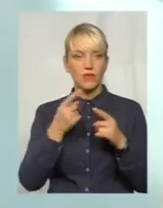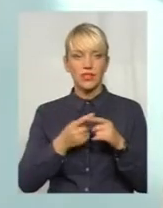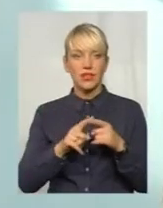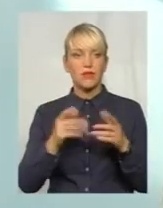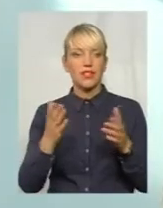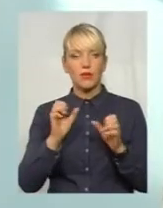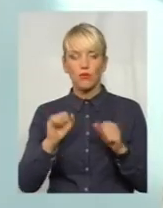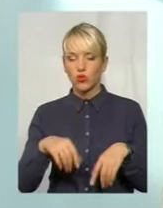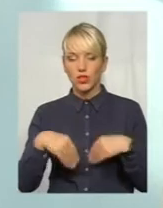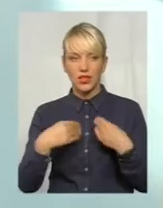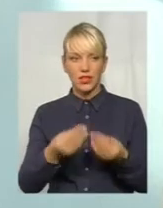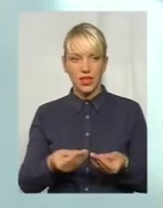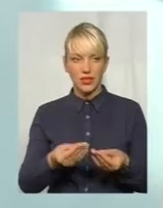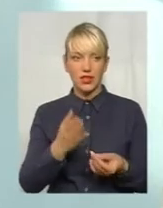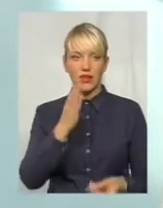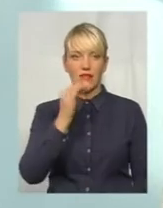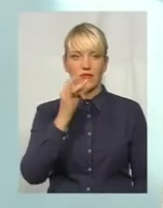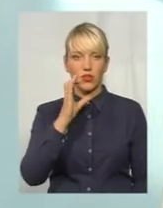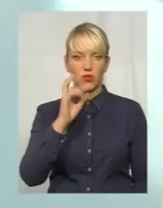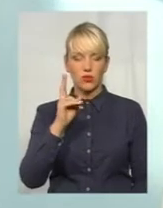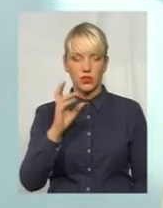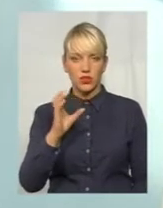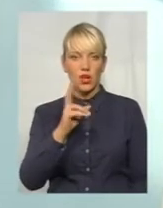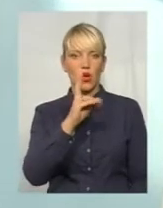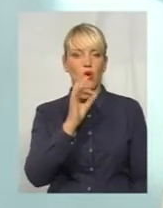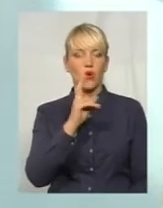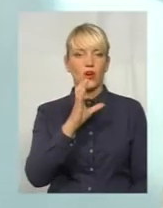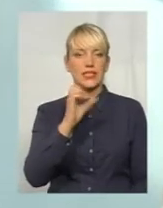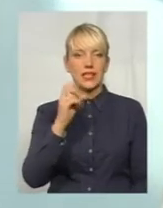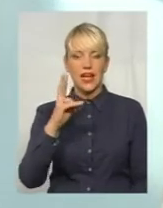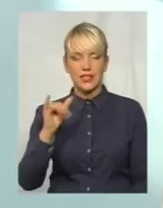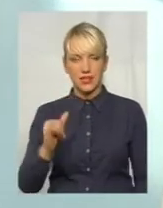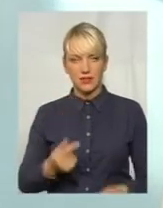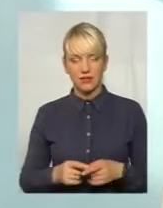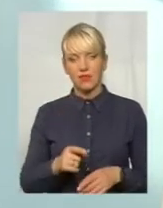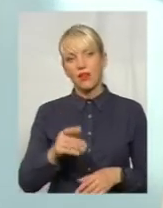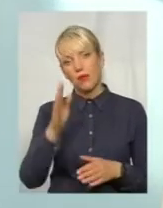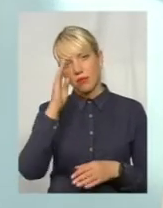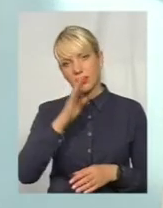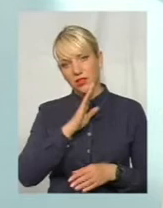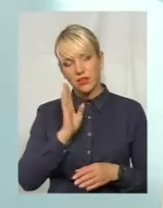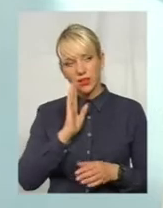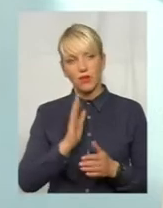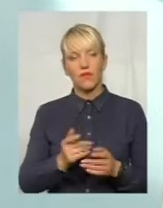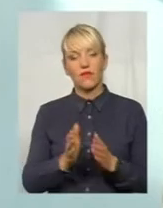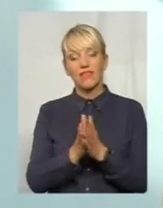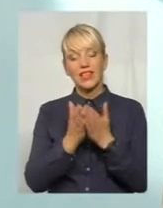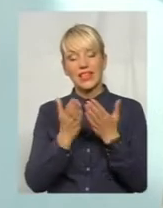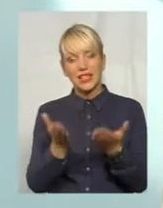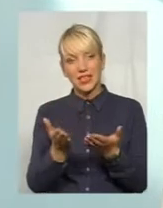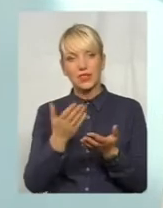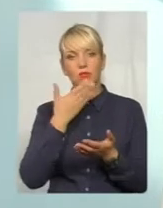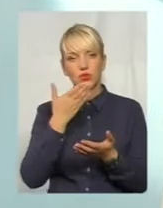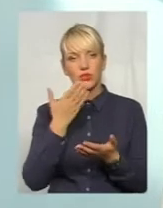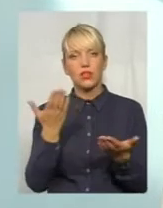ускладнення надати вірус коксаки, то я б просила всіх батьків шовновні точно так же відкрити, подивіться, які ускладнення може дати наприклад,